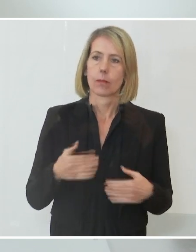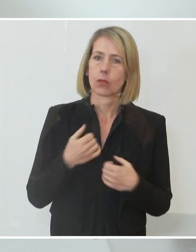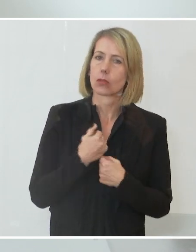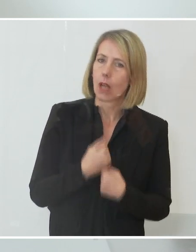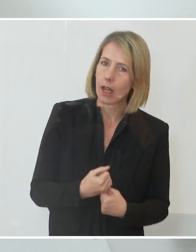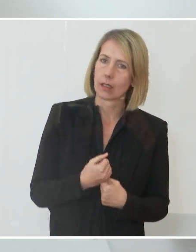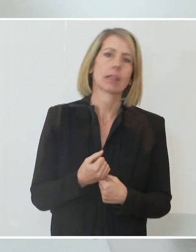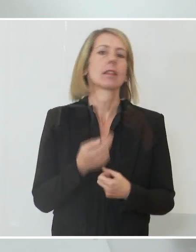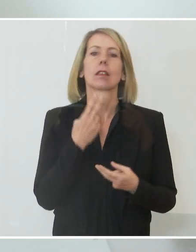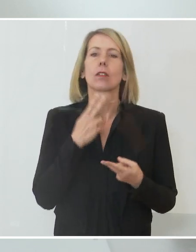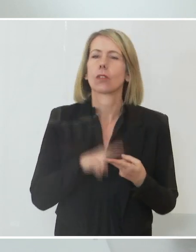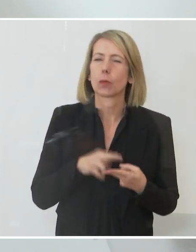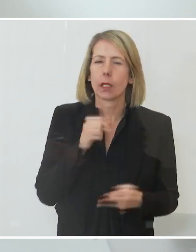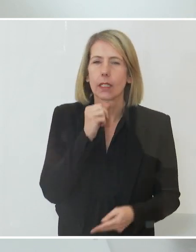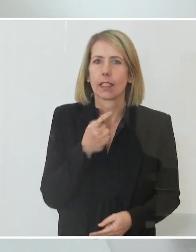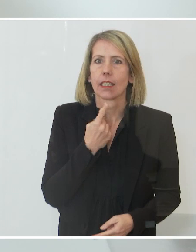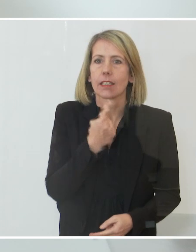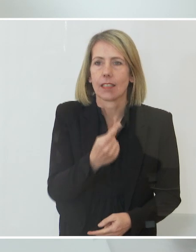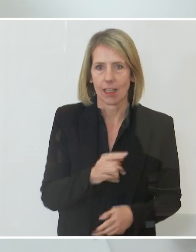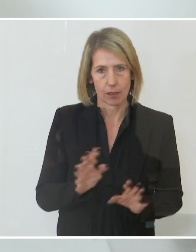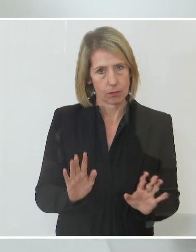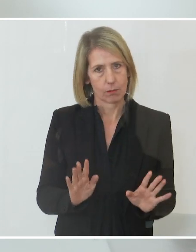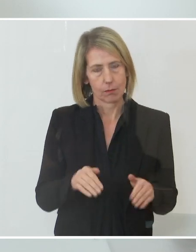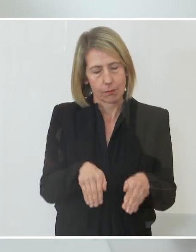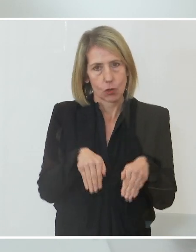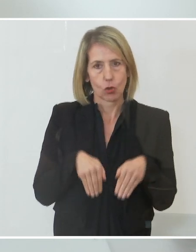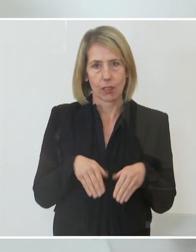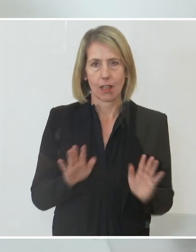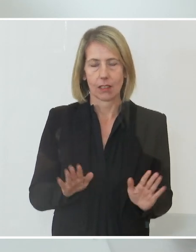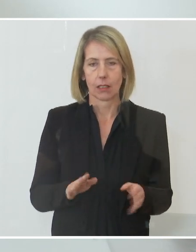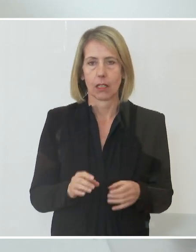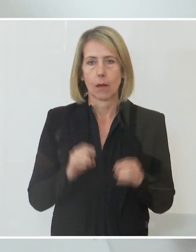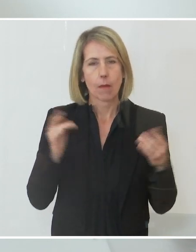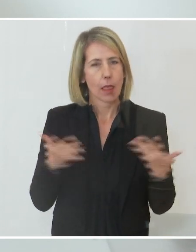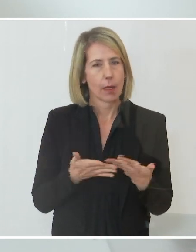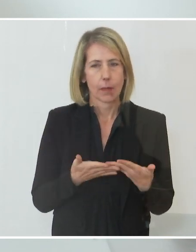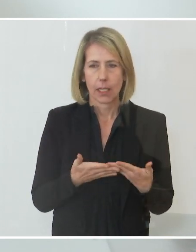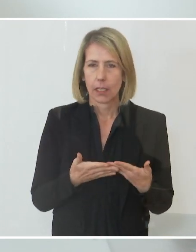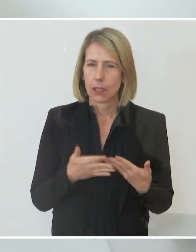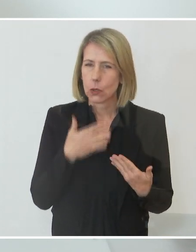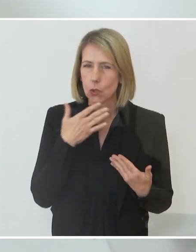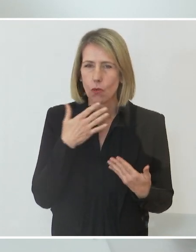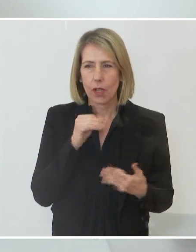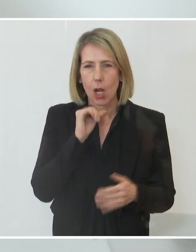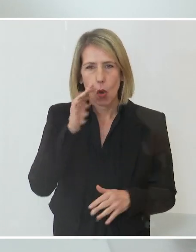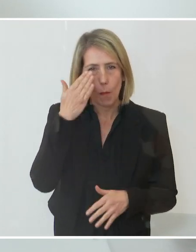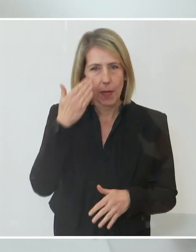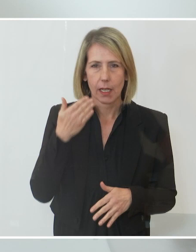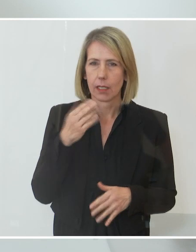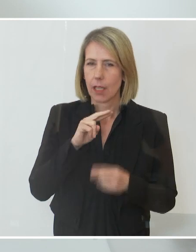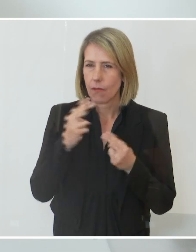wir diese Versprechen nicht geben. Die Pandemie hat zu viele Unbekannte. Eine Unbekannte